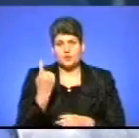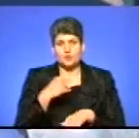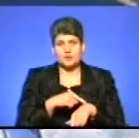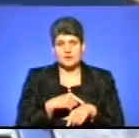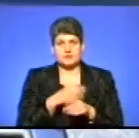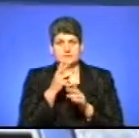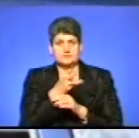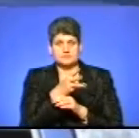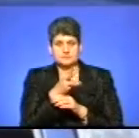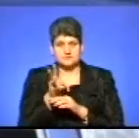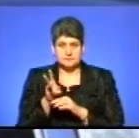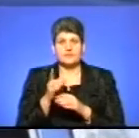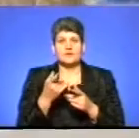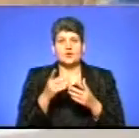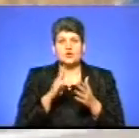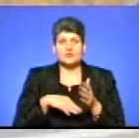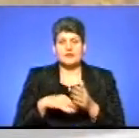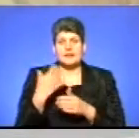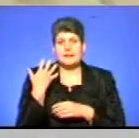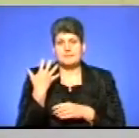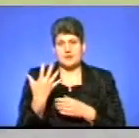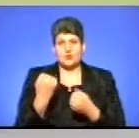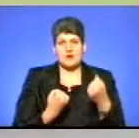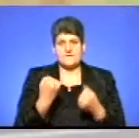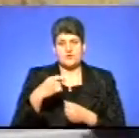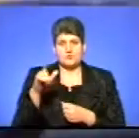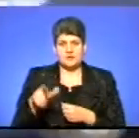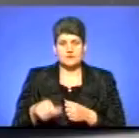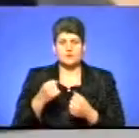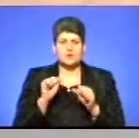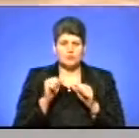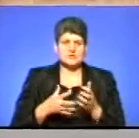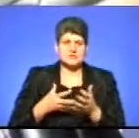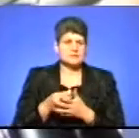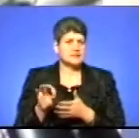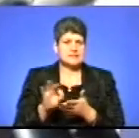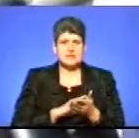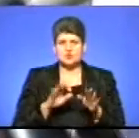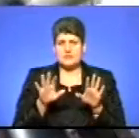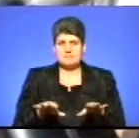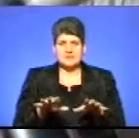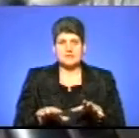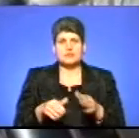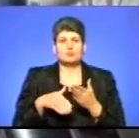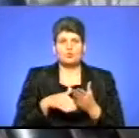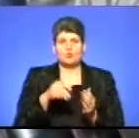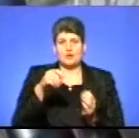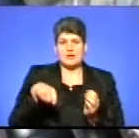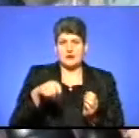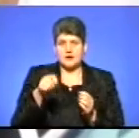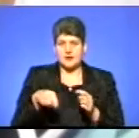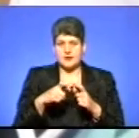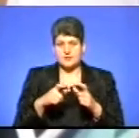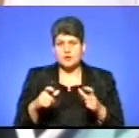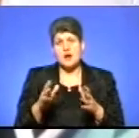перебування знімальної групи з патрульними вони оштрафували п'ятьох автомобілістів. Водії можуть сплатити штраф одразу на місці за допомогою терміналу або протягом